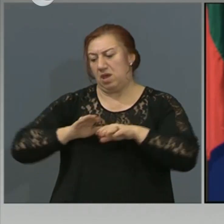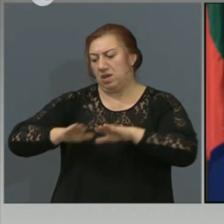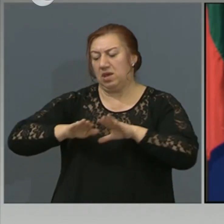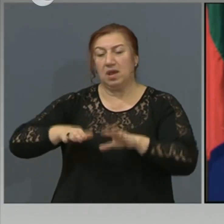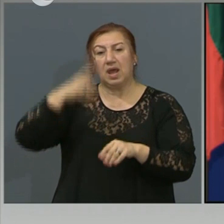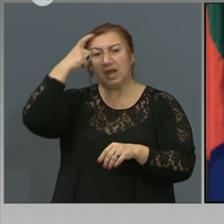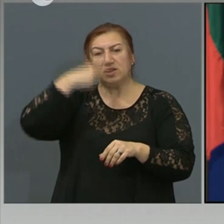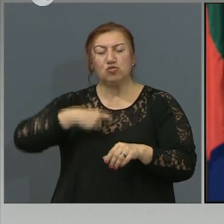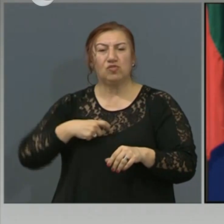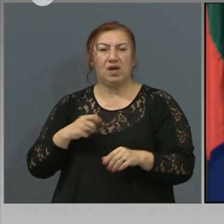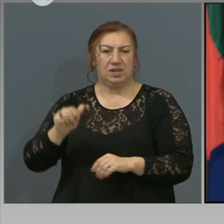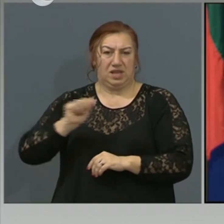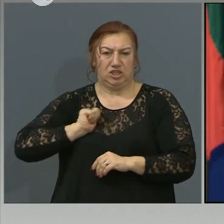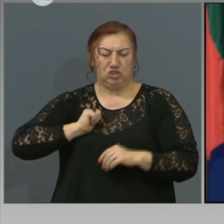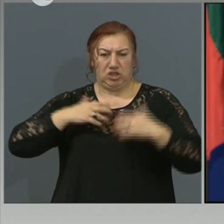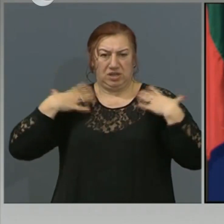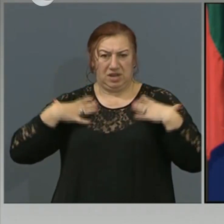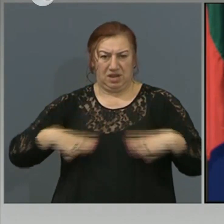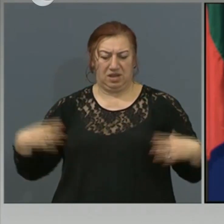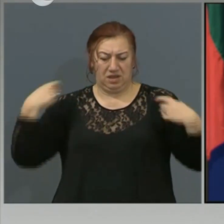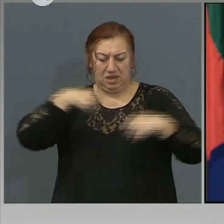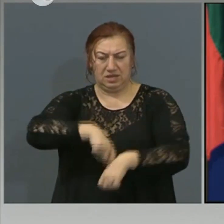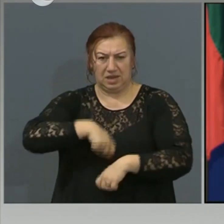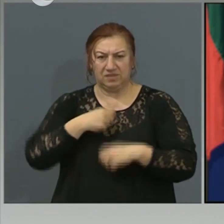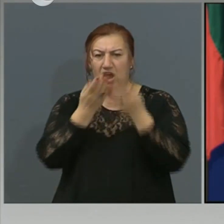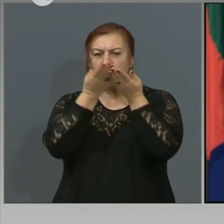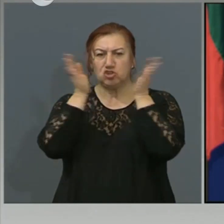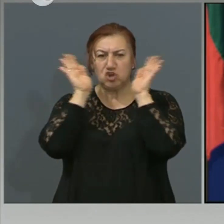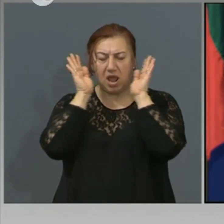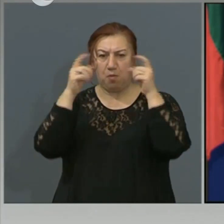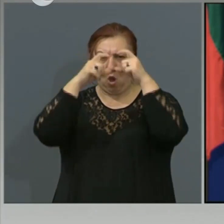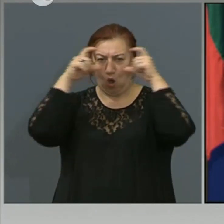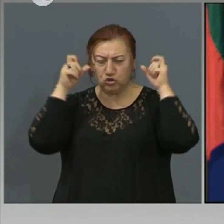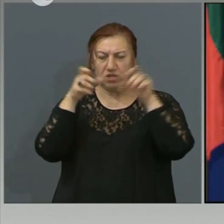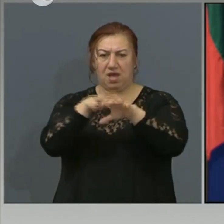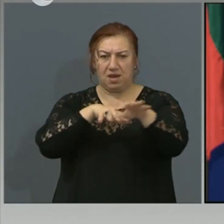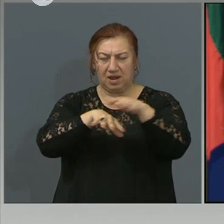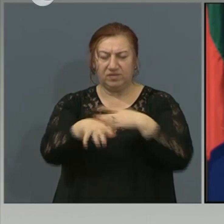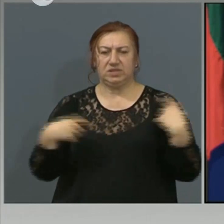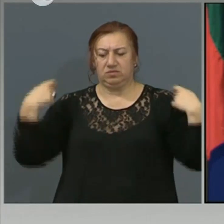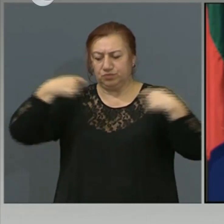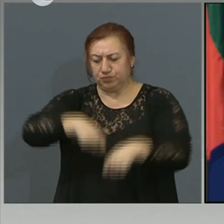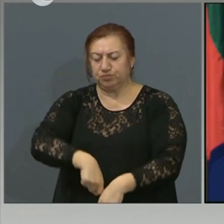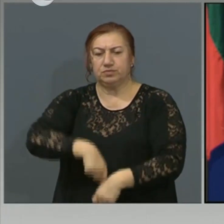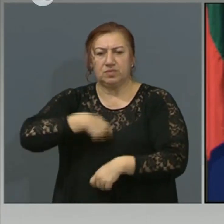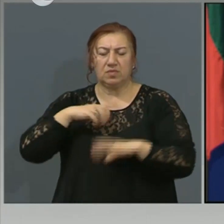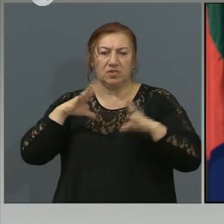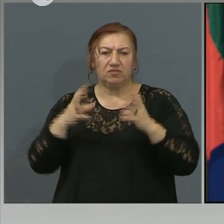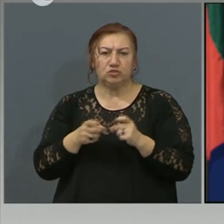шлемове, защитни очева, защитни облекла и то с